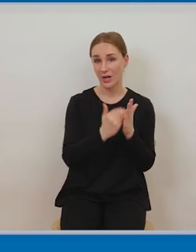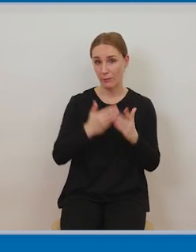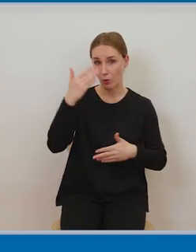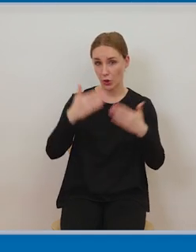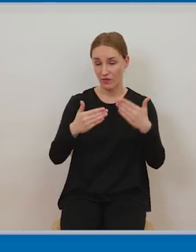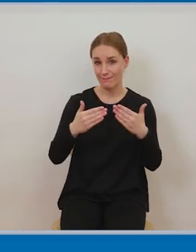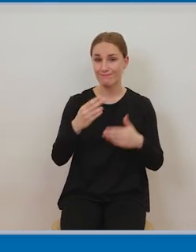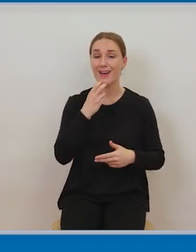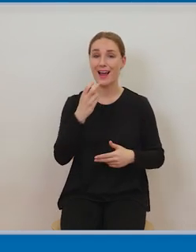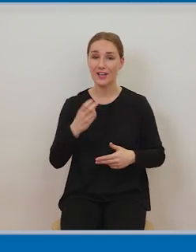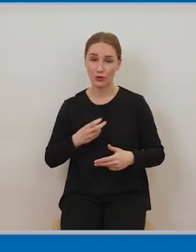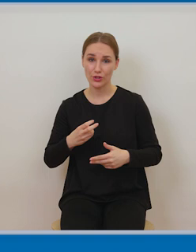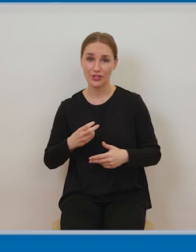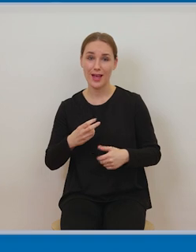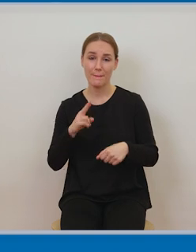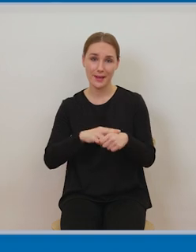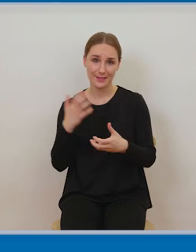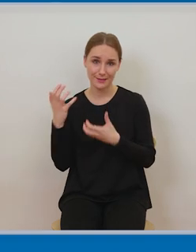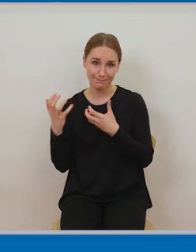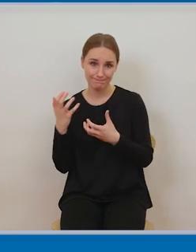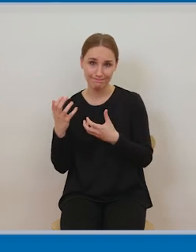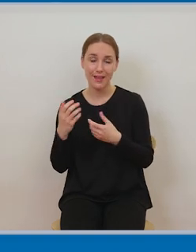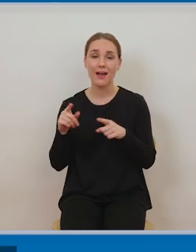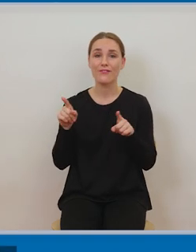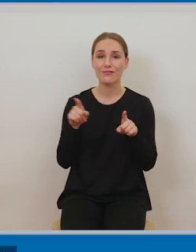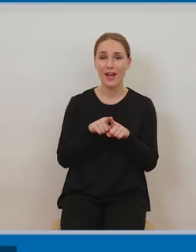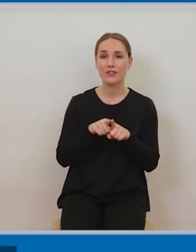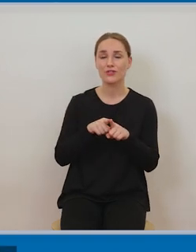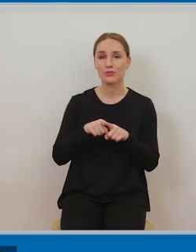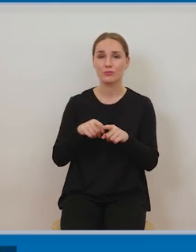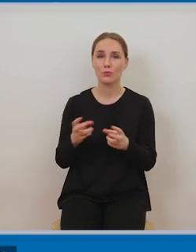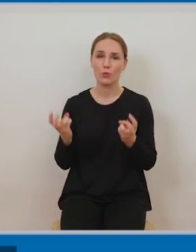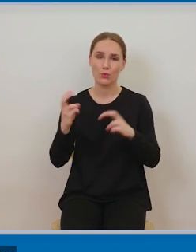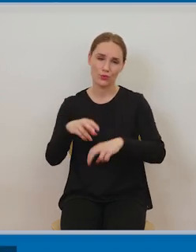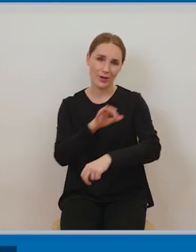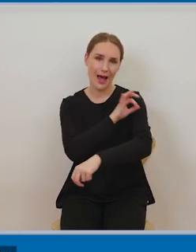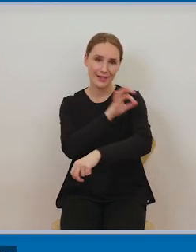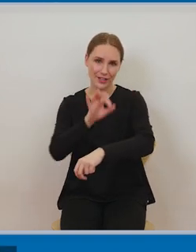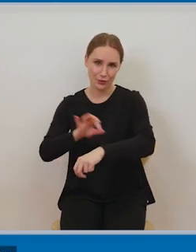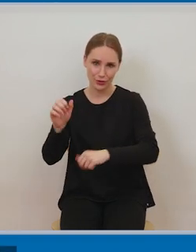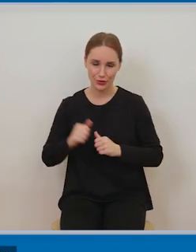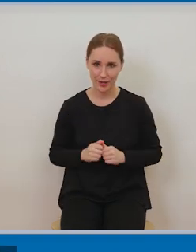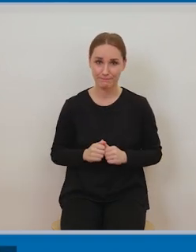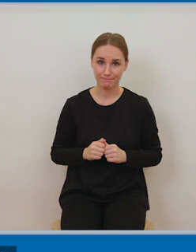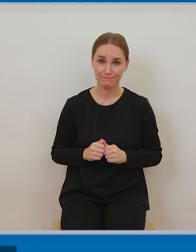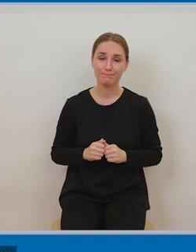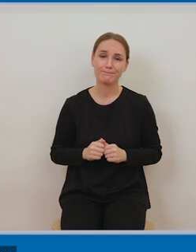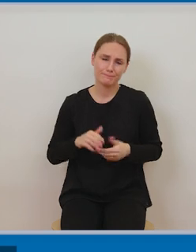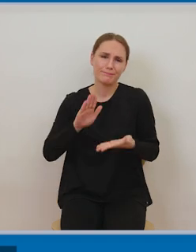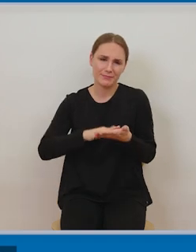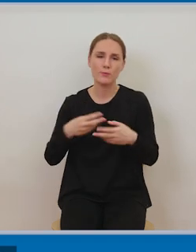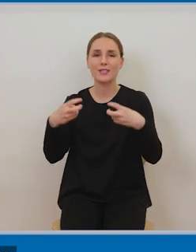o tyle już proszę pamiętać że ściągnięcie z internetu jakiegoś specjalistycznego oprogramowania na przykład pozwalającego na